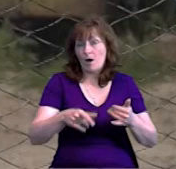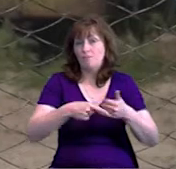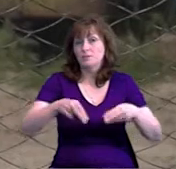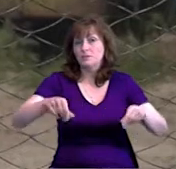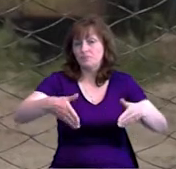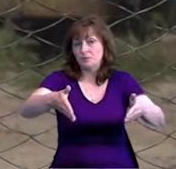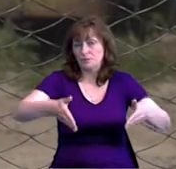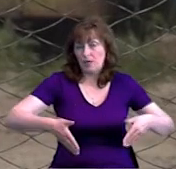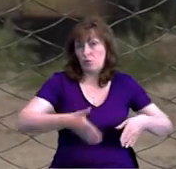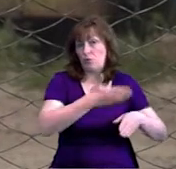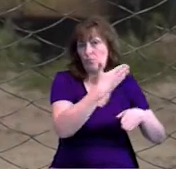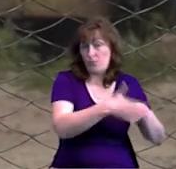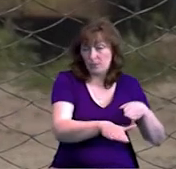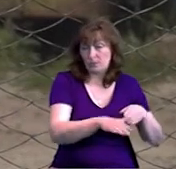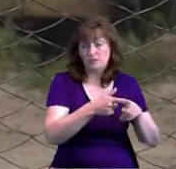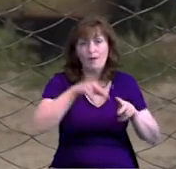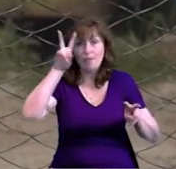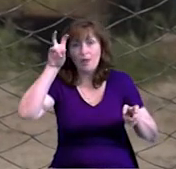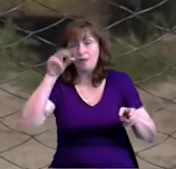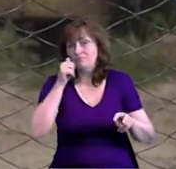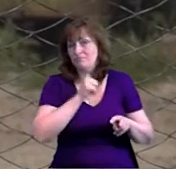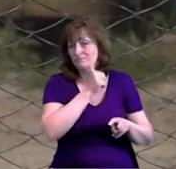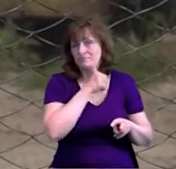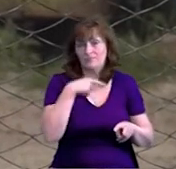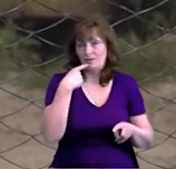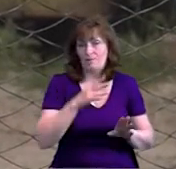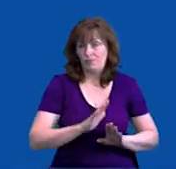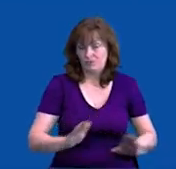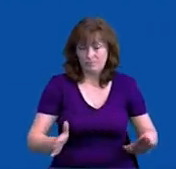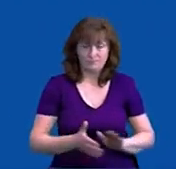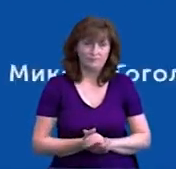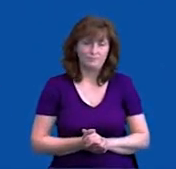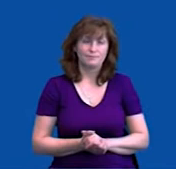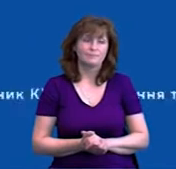компанії-інвестру, назву якої не називає, на умовах інвестиційного договору.